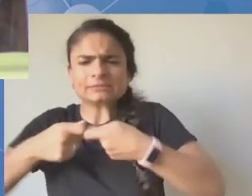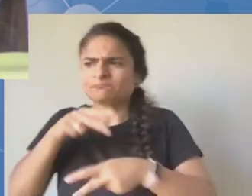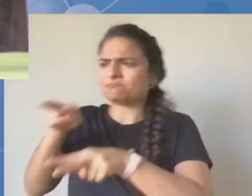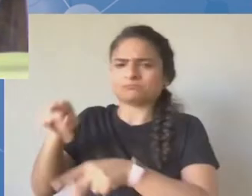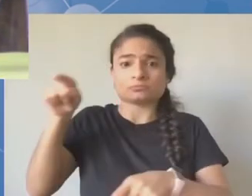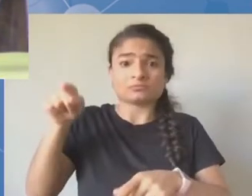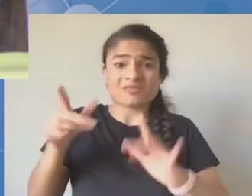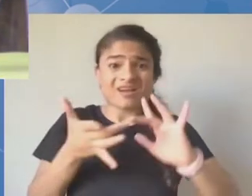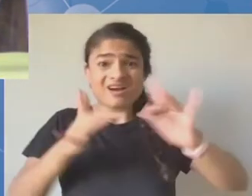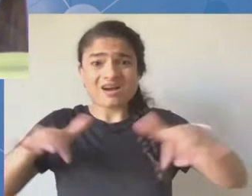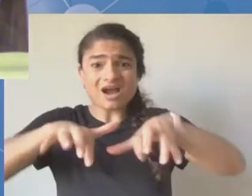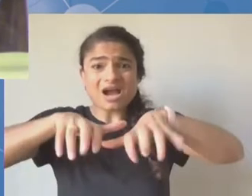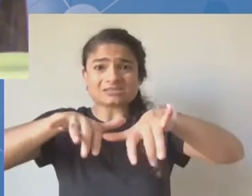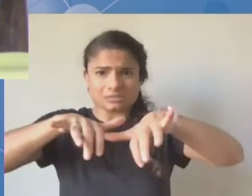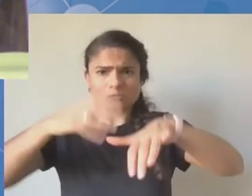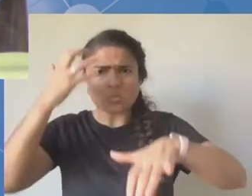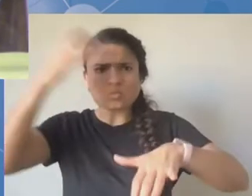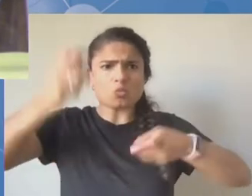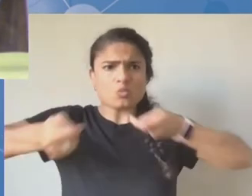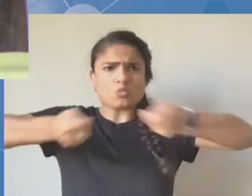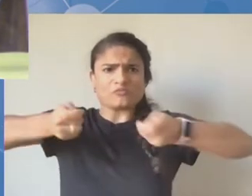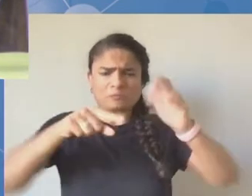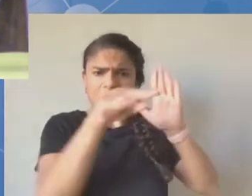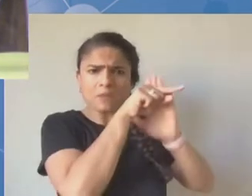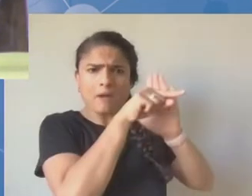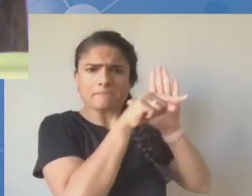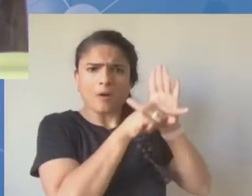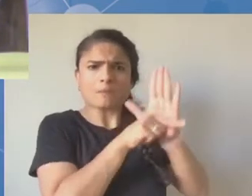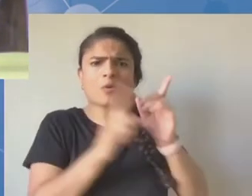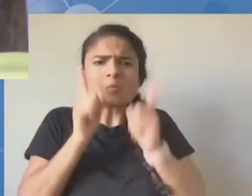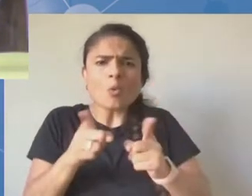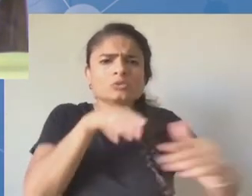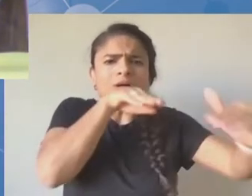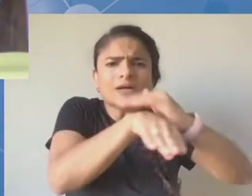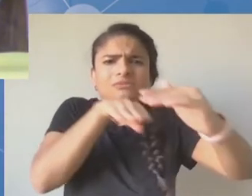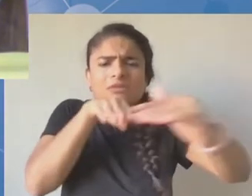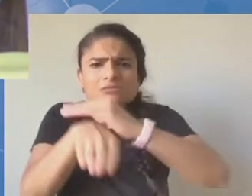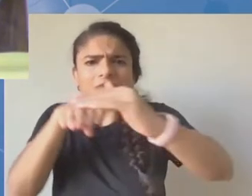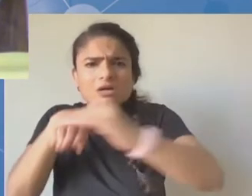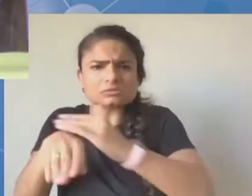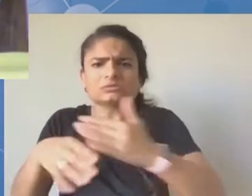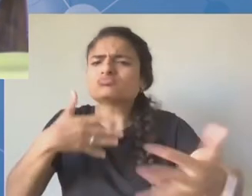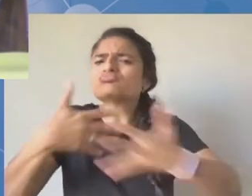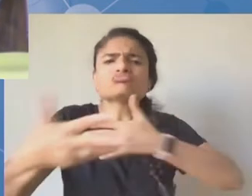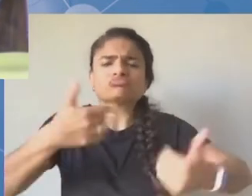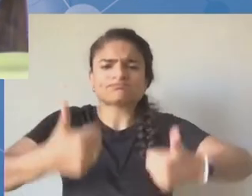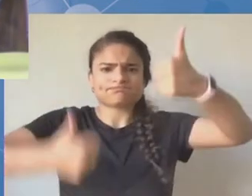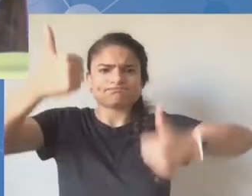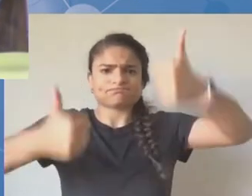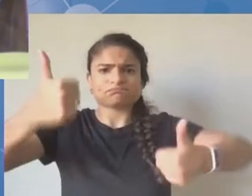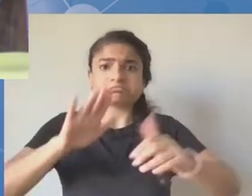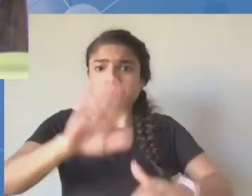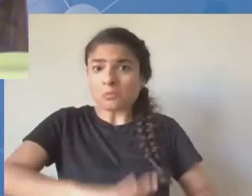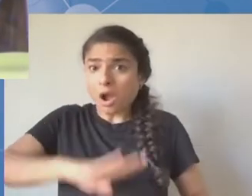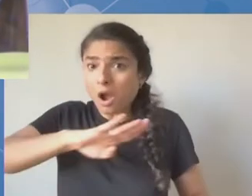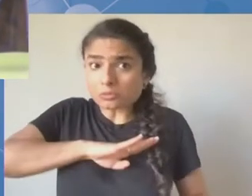podkreślać, że wszyscy oni mogą brać udział w pracach naszego szczytu. Uważam, że także przedstawiciele Afryki